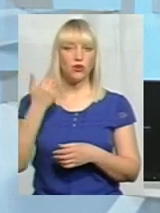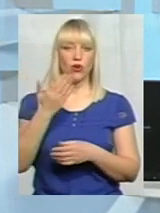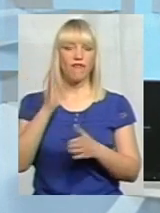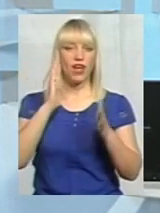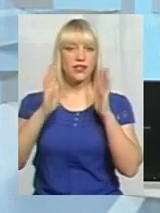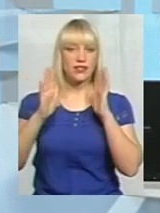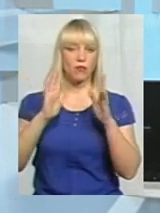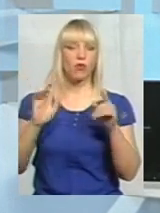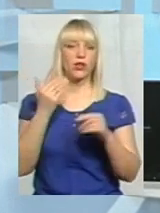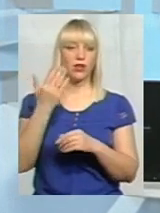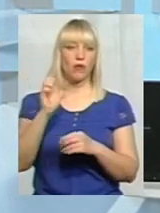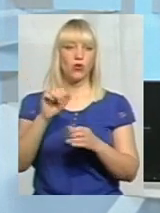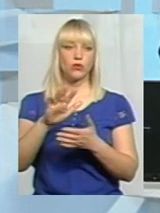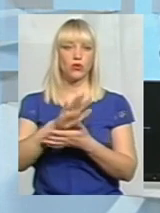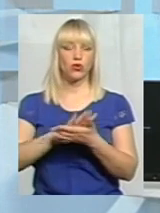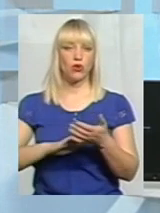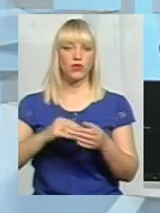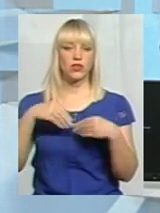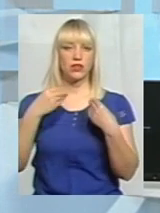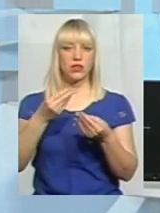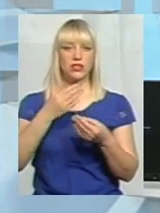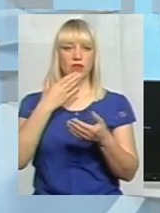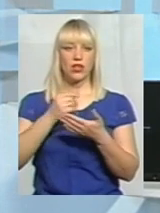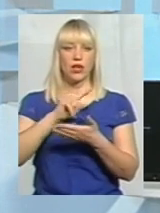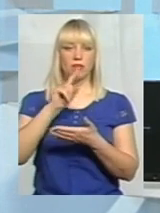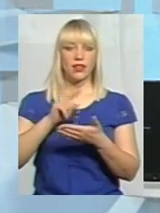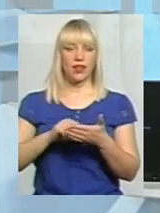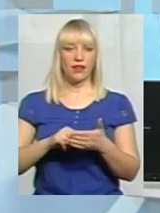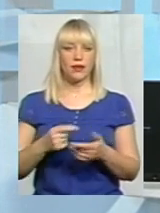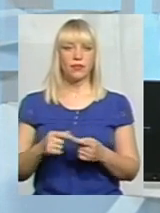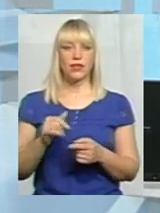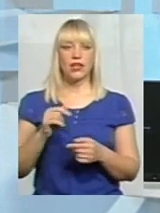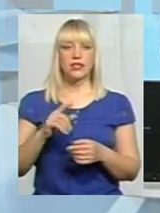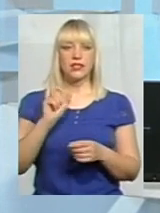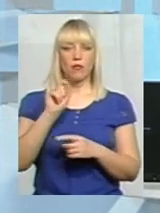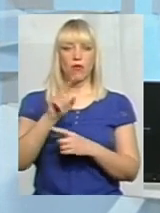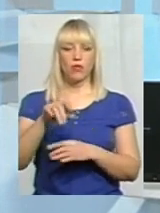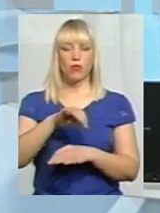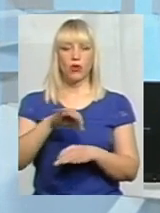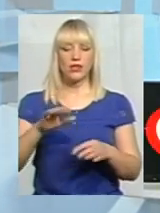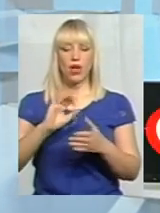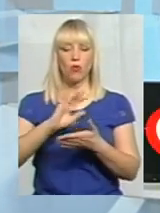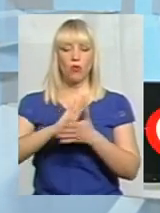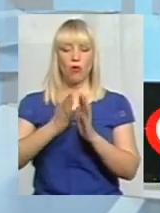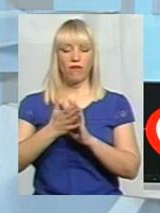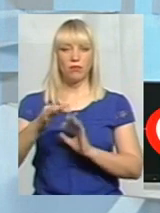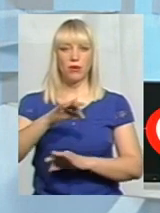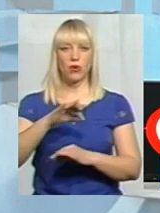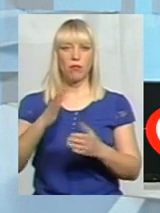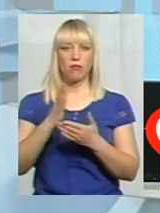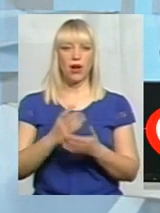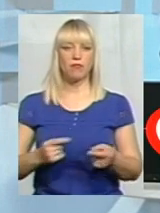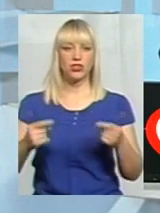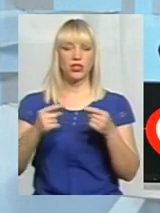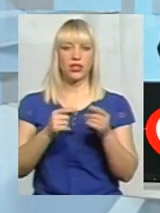можете продовжити ставити свої питання, і ми озвучимо їх у прямому ефірі. За умовами проєкту ми маємо чіткий регламент і таймінг.